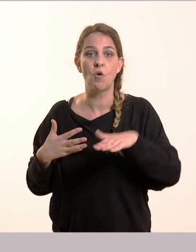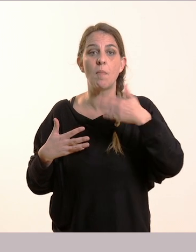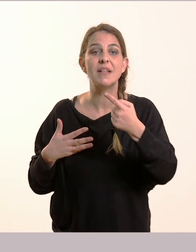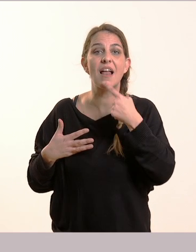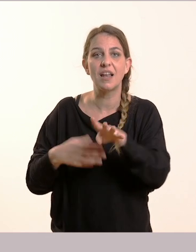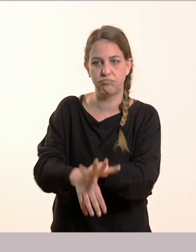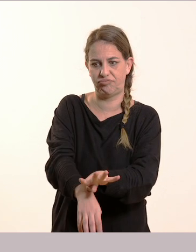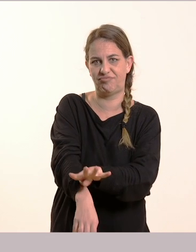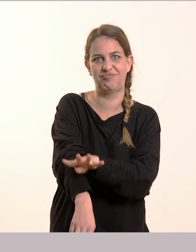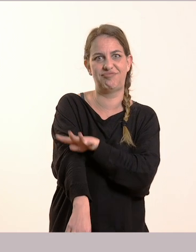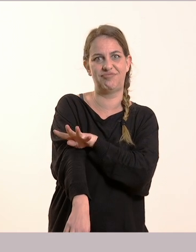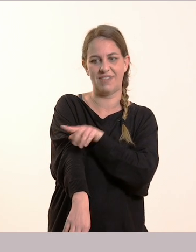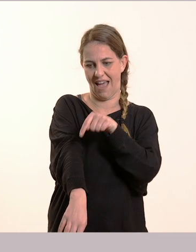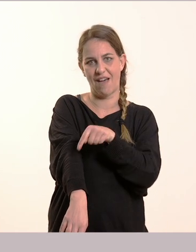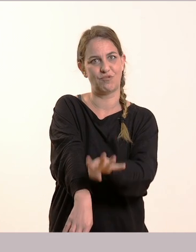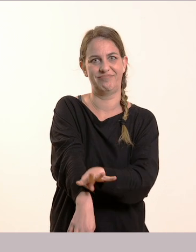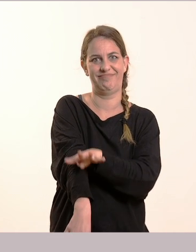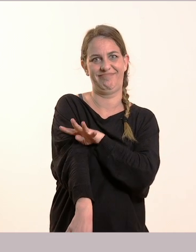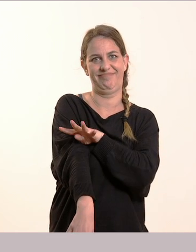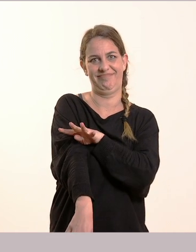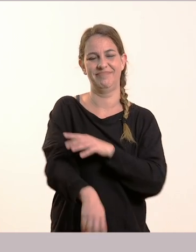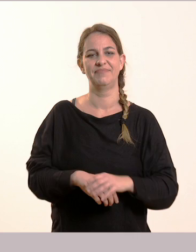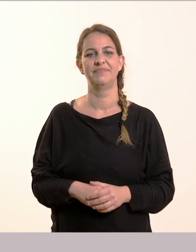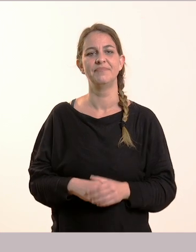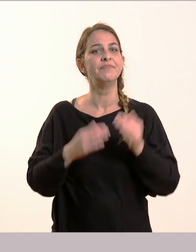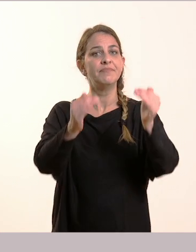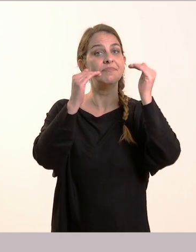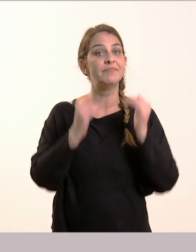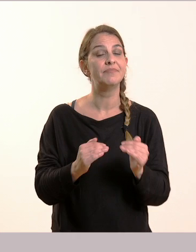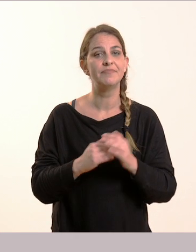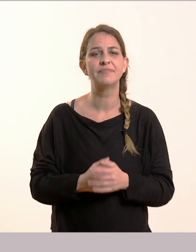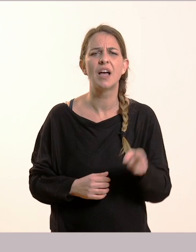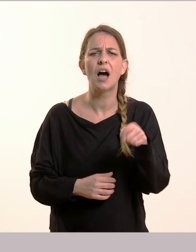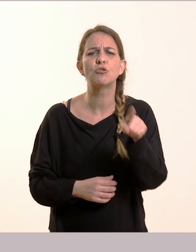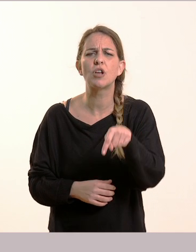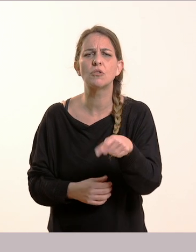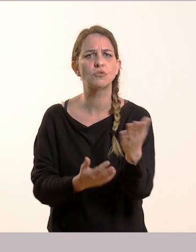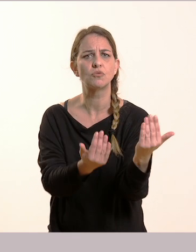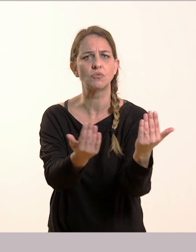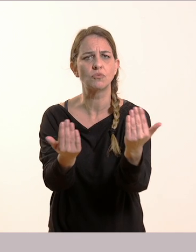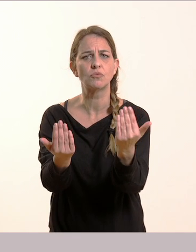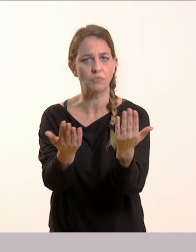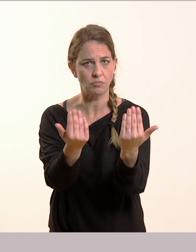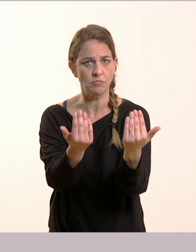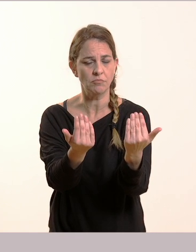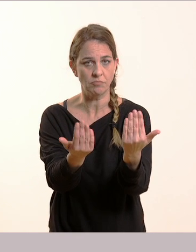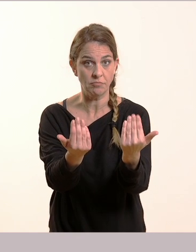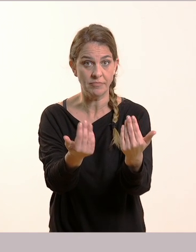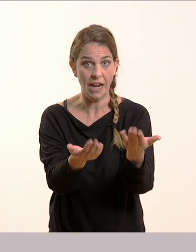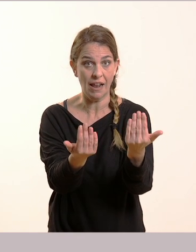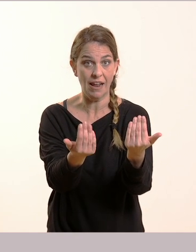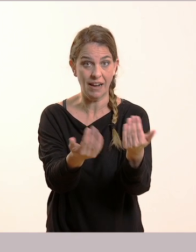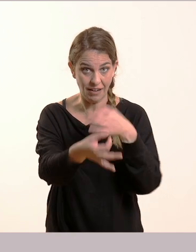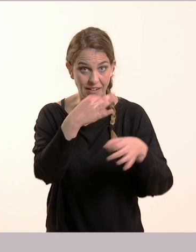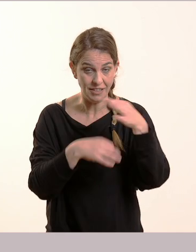Πολύ ωραία! Για να συνεχίσουμε! Ποιος θα μου πει! Ναι, Πένι! Σε ακούω, Πένουλα! Για πες μου!